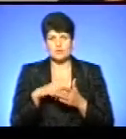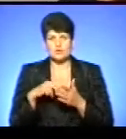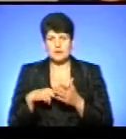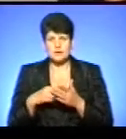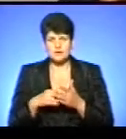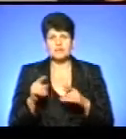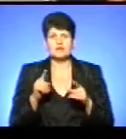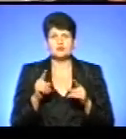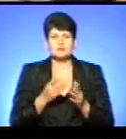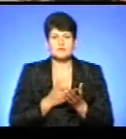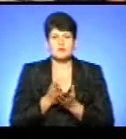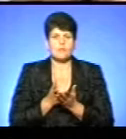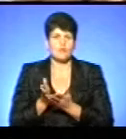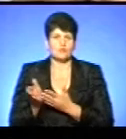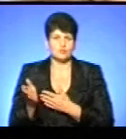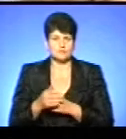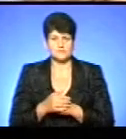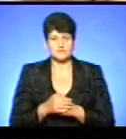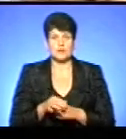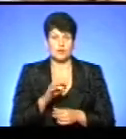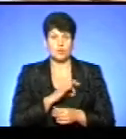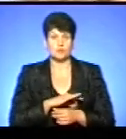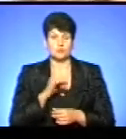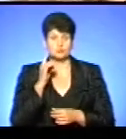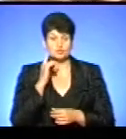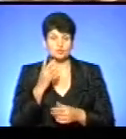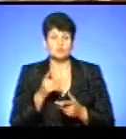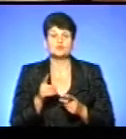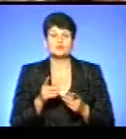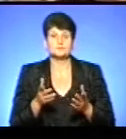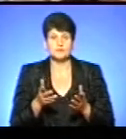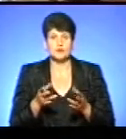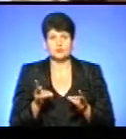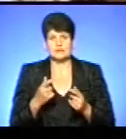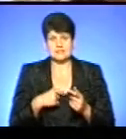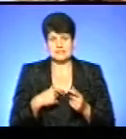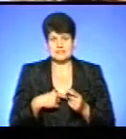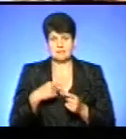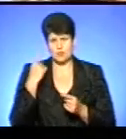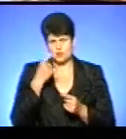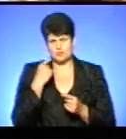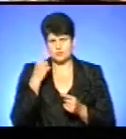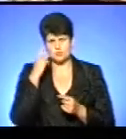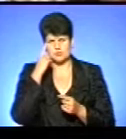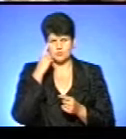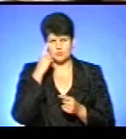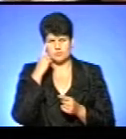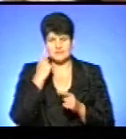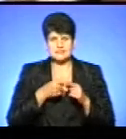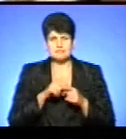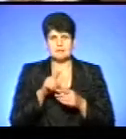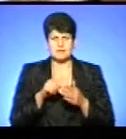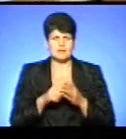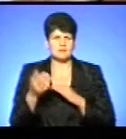доходів і на що їх спрямовують. «Корисно, що почула. Я для себе особисто задумувалася над цими питаннями давно